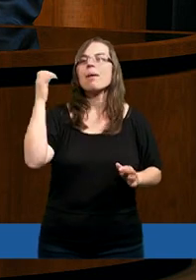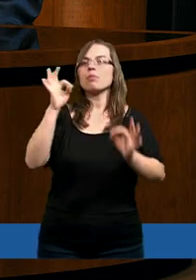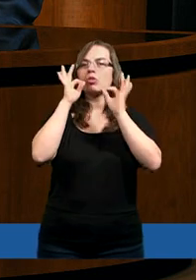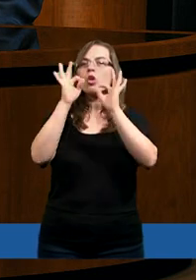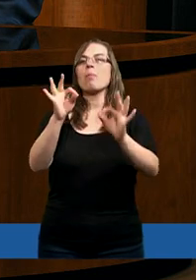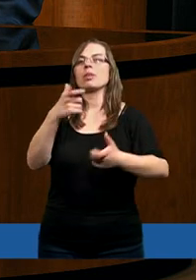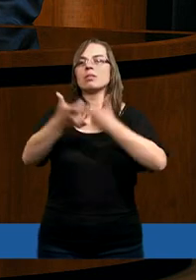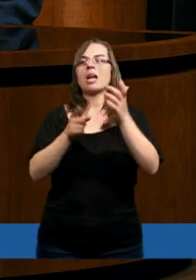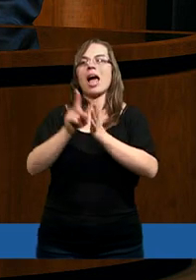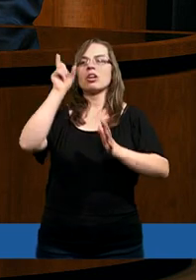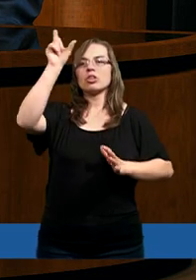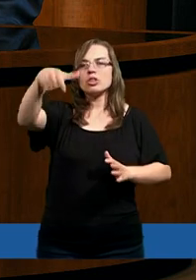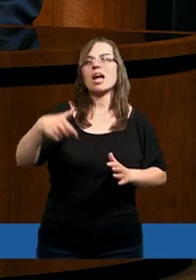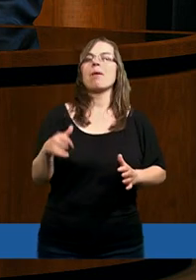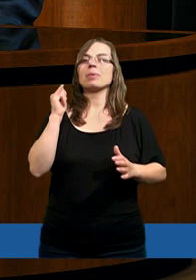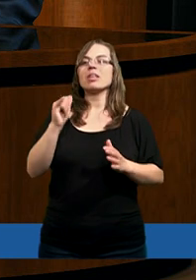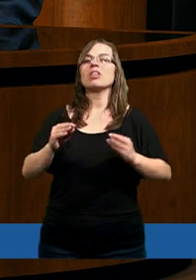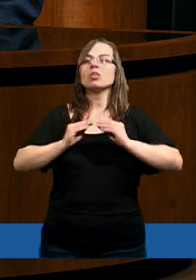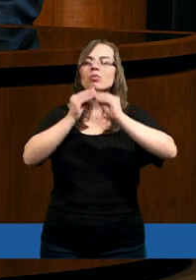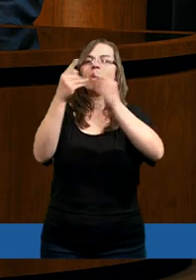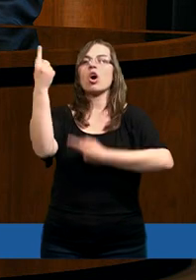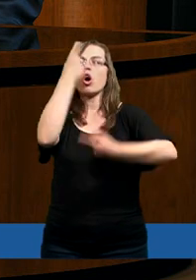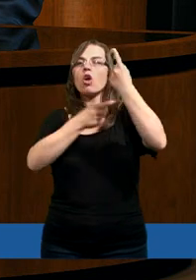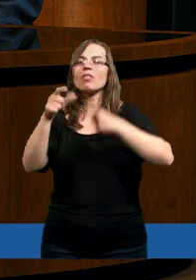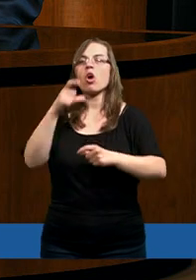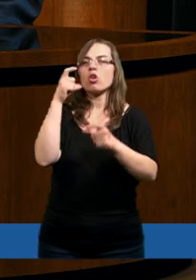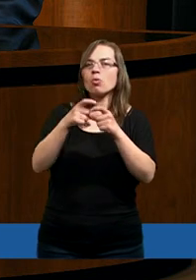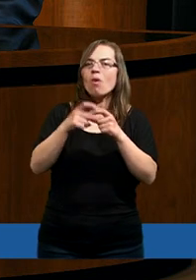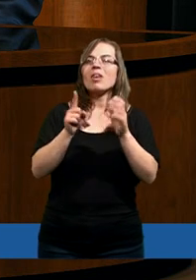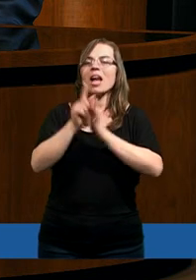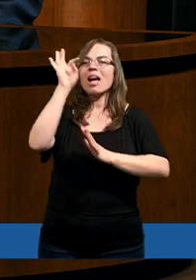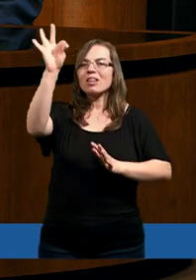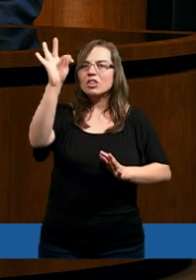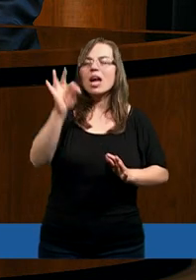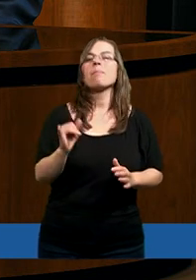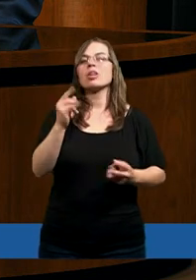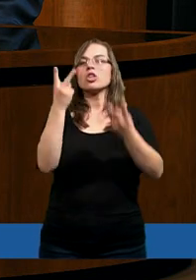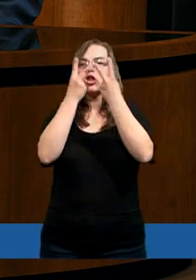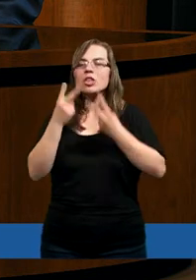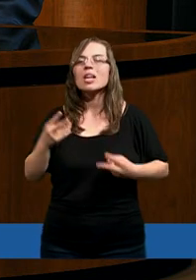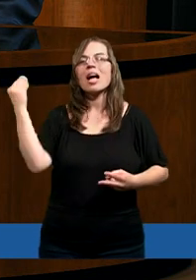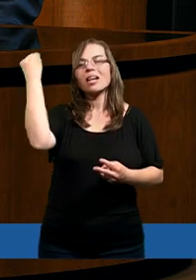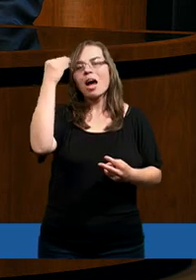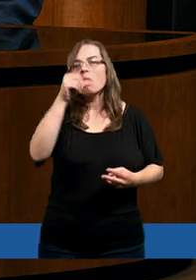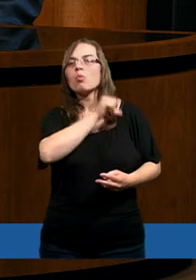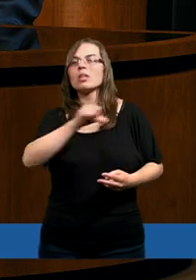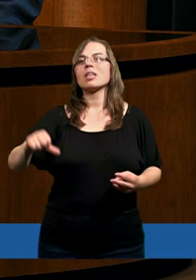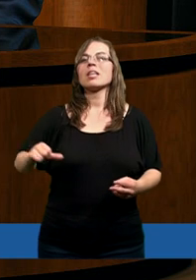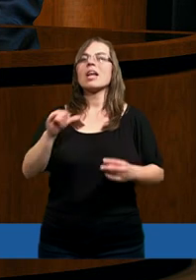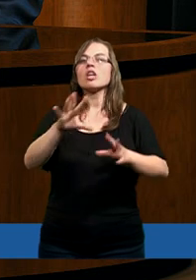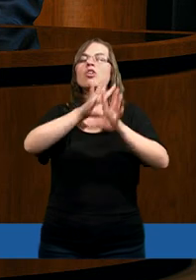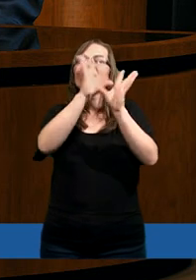to wszystko porozważać, tak i przeczytać, nauczyć się,